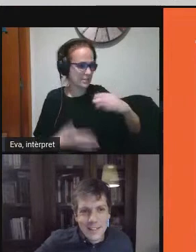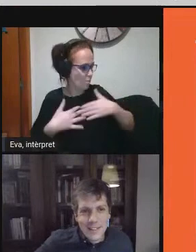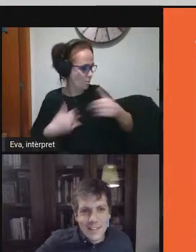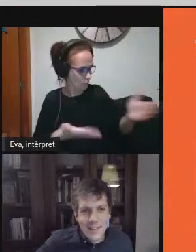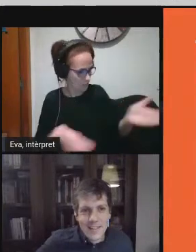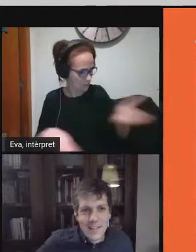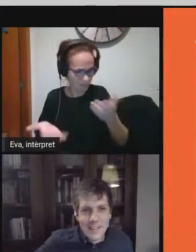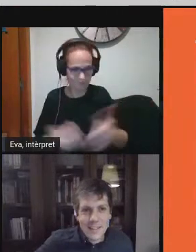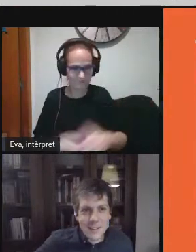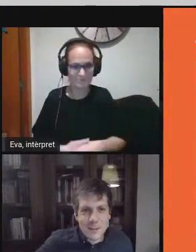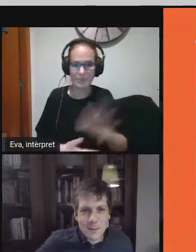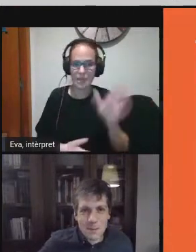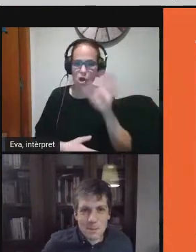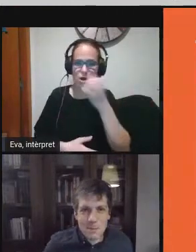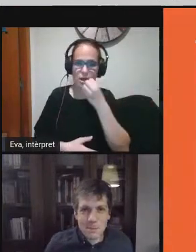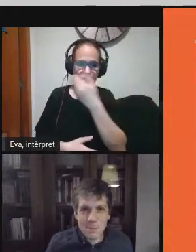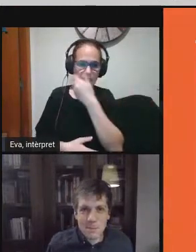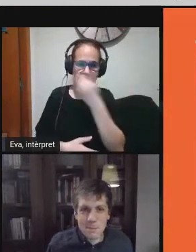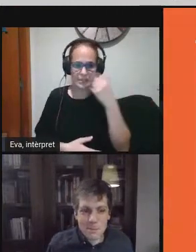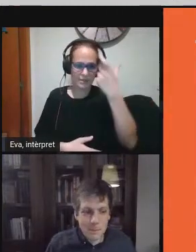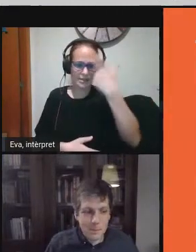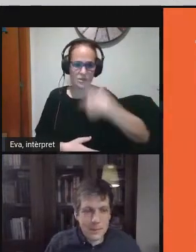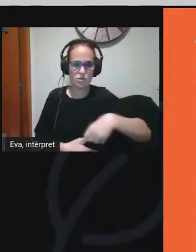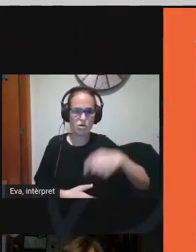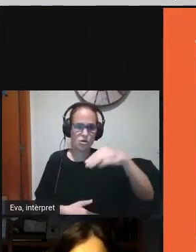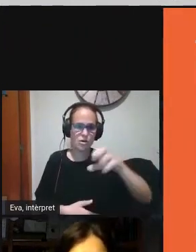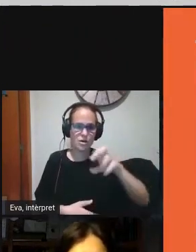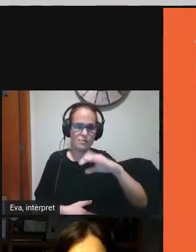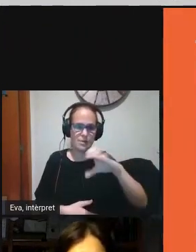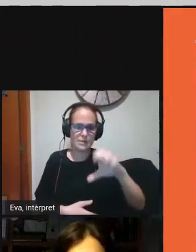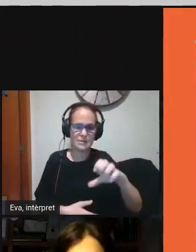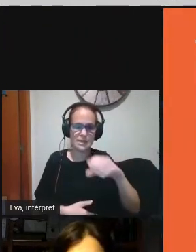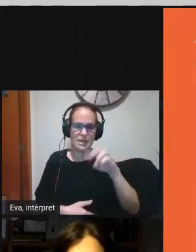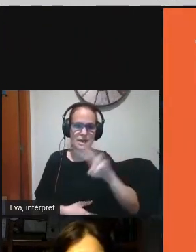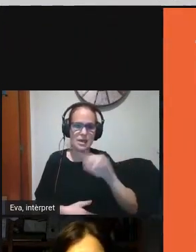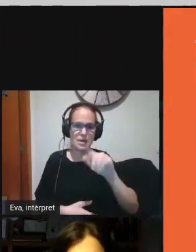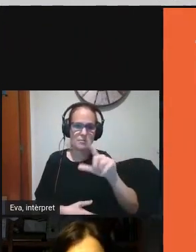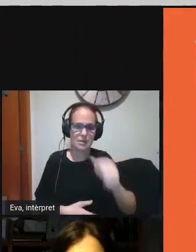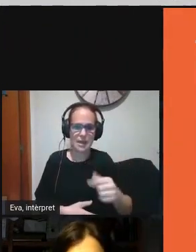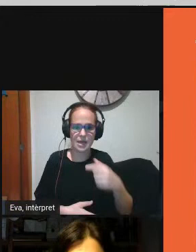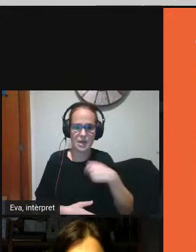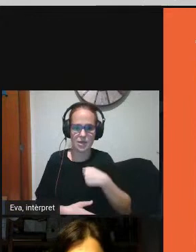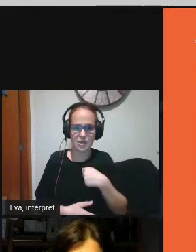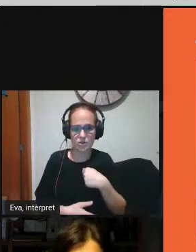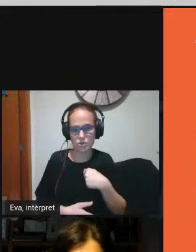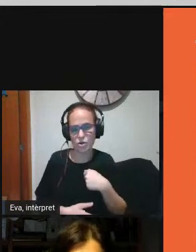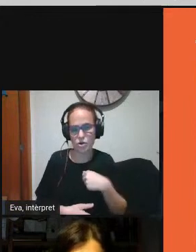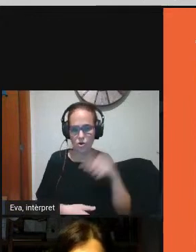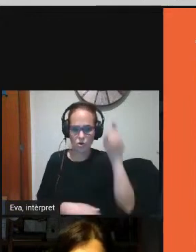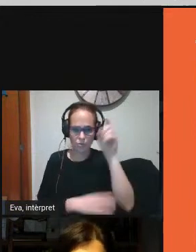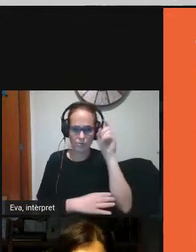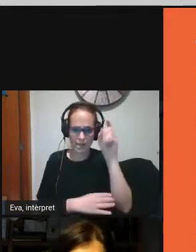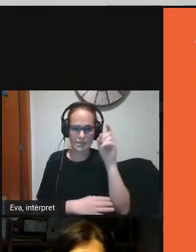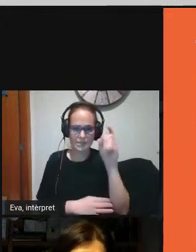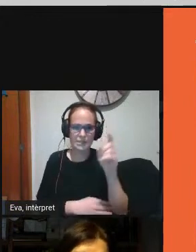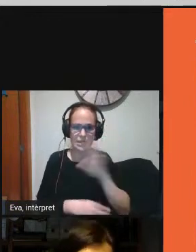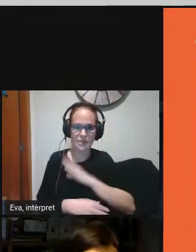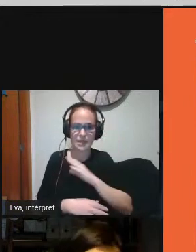Hola bona tarda jo soc la Mercè Vilà sóc mestra de diversitat a l'escola de Vila de Palamós